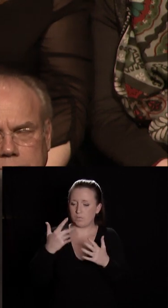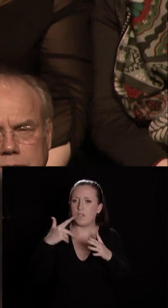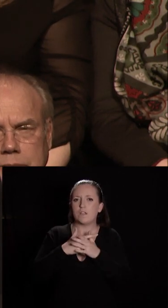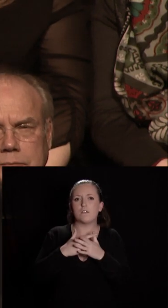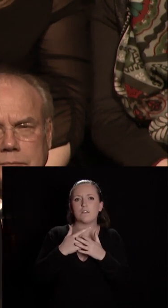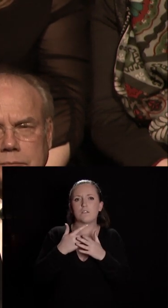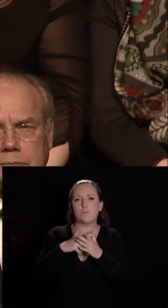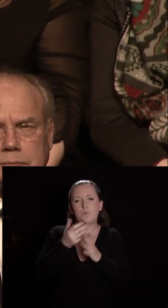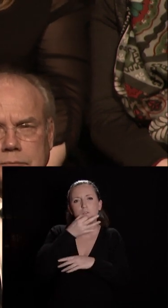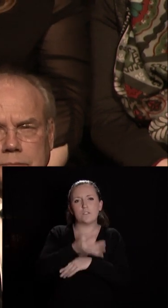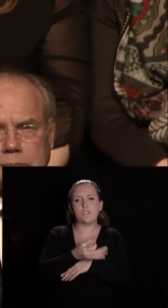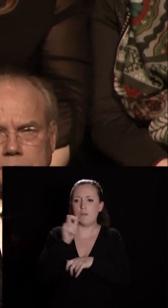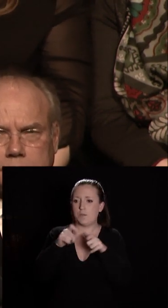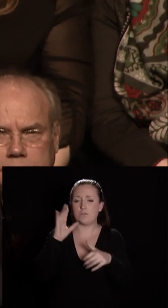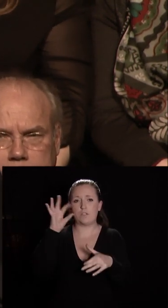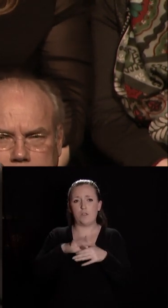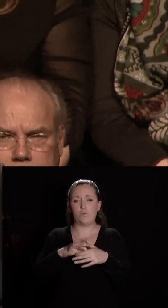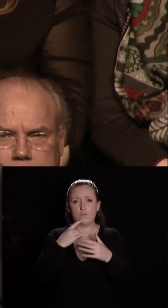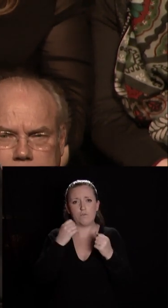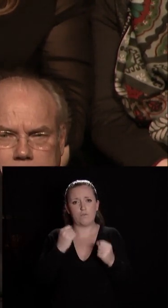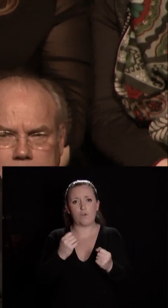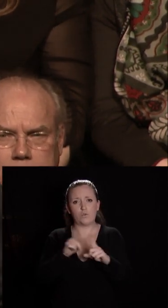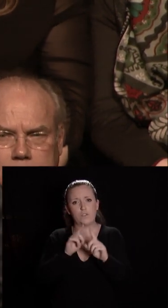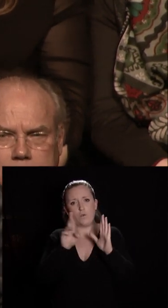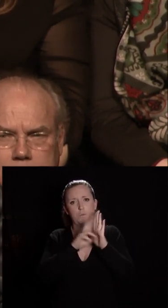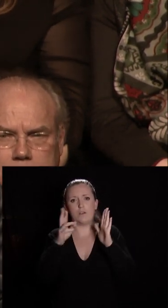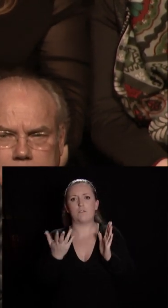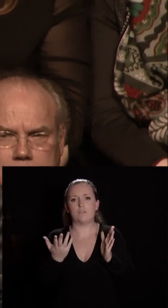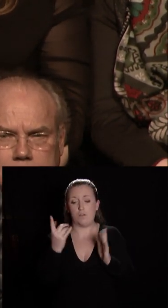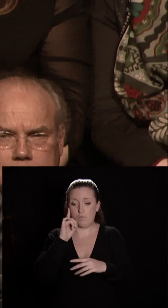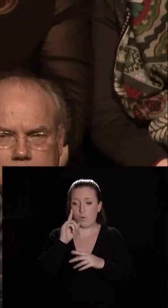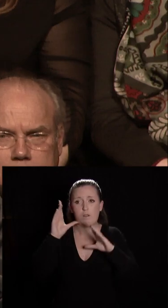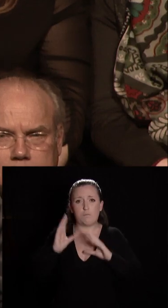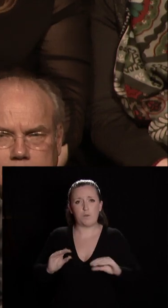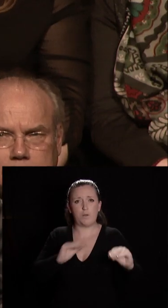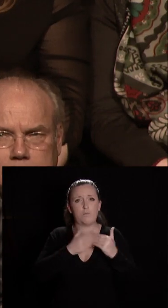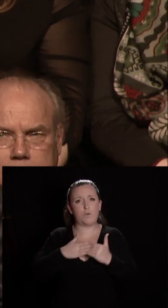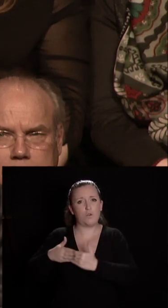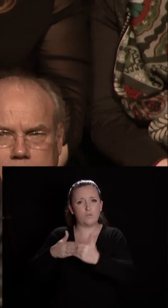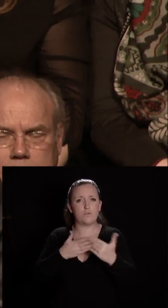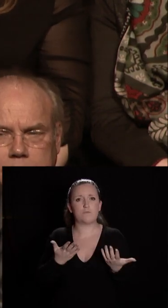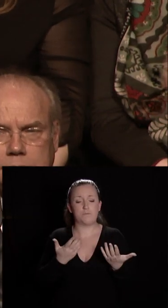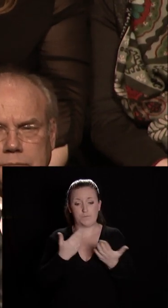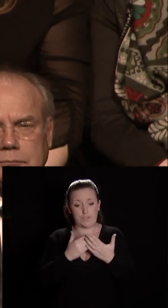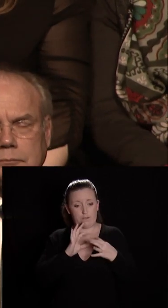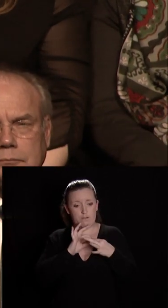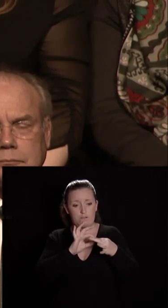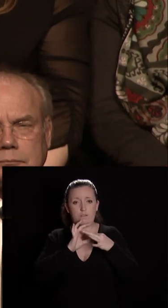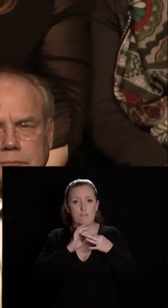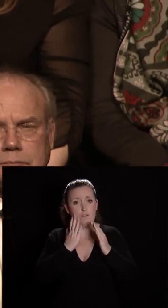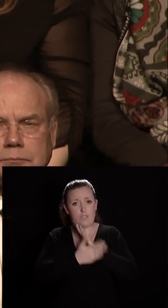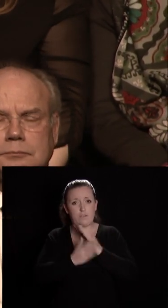mon propos les élus locaux sont une force et un repère par leur implantation sur leur territoire et le lien direct qu'ils ont en